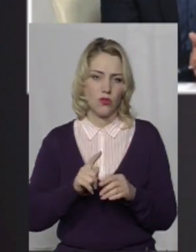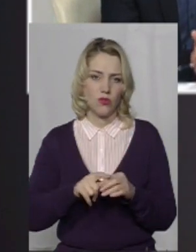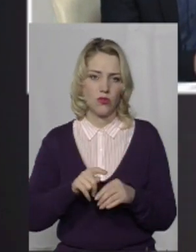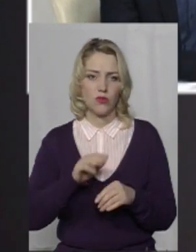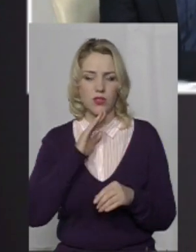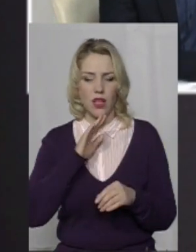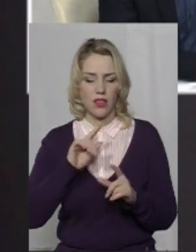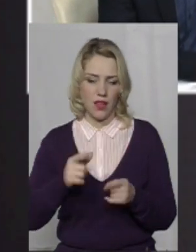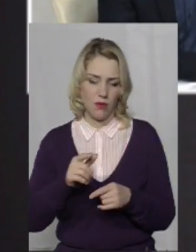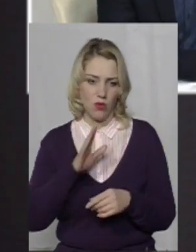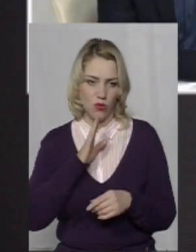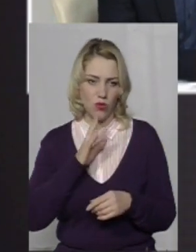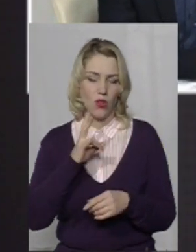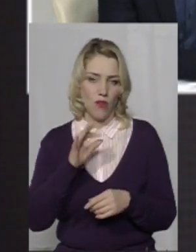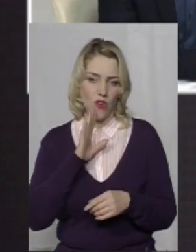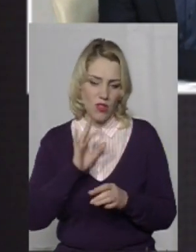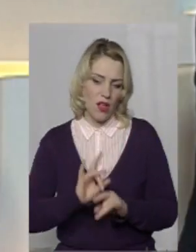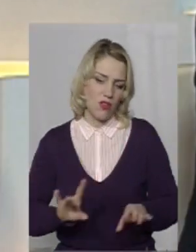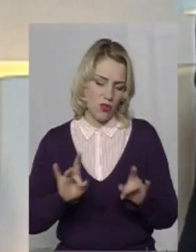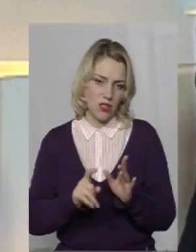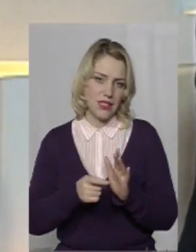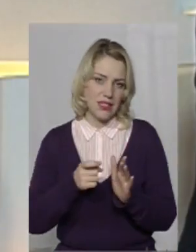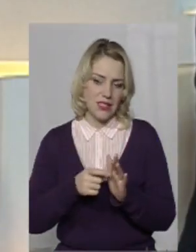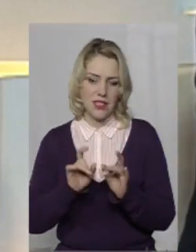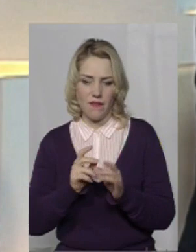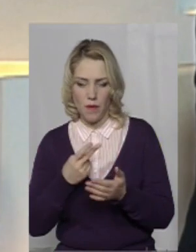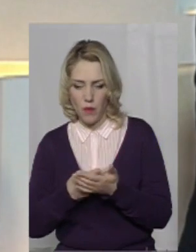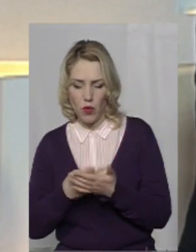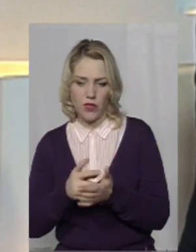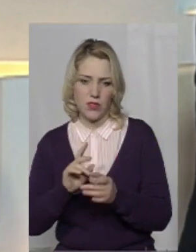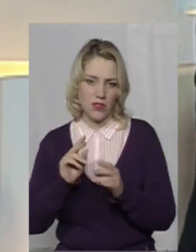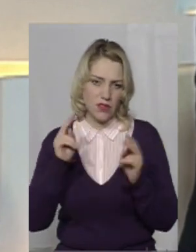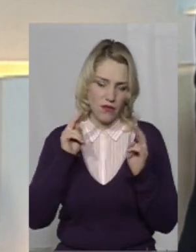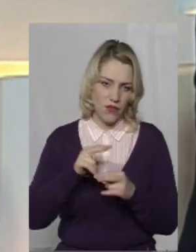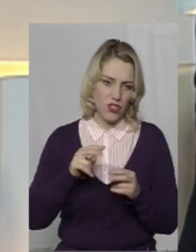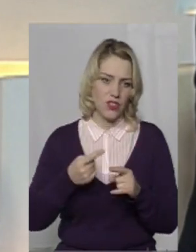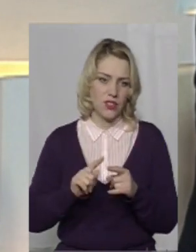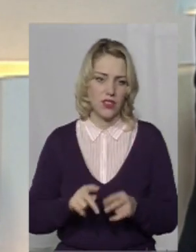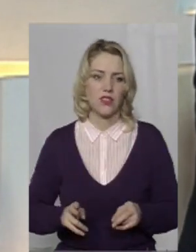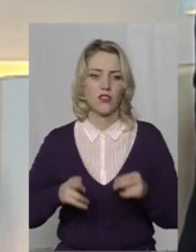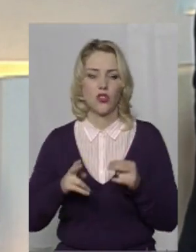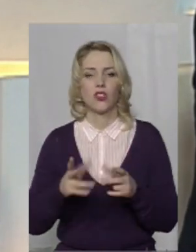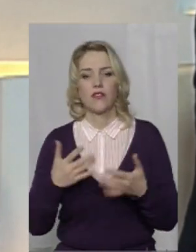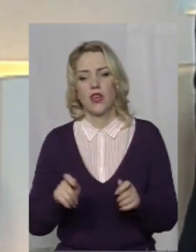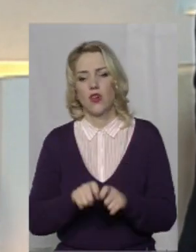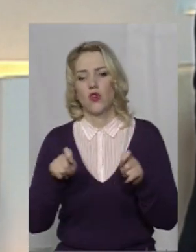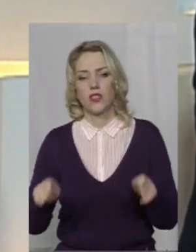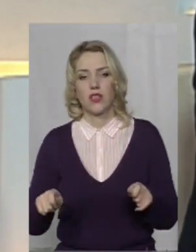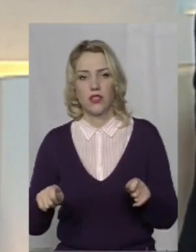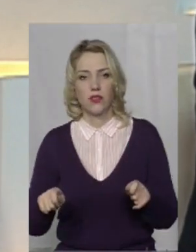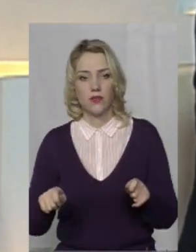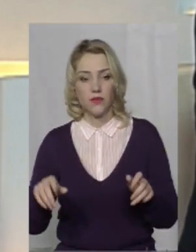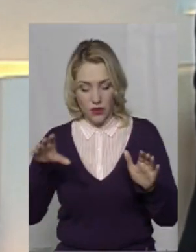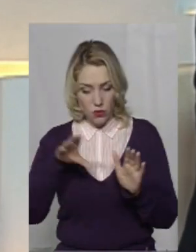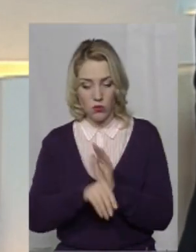про цю затриману особу. Але вона дає свідчення, дає покази, злочин цей розкритий, я вже й казав,